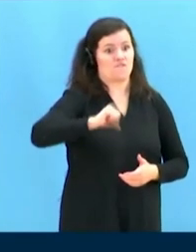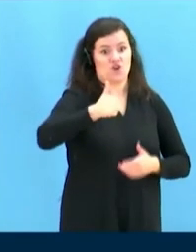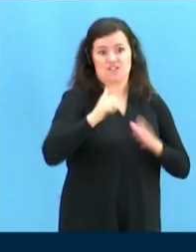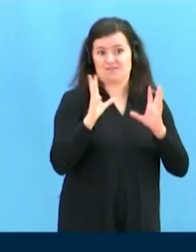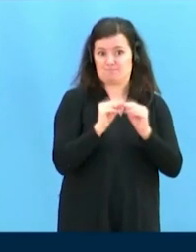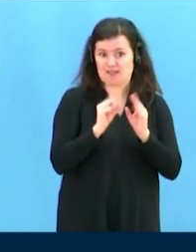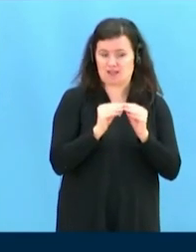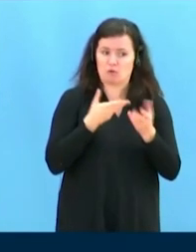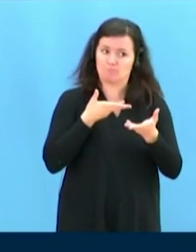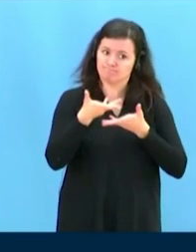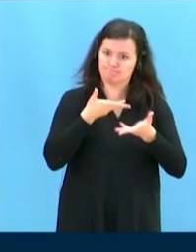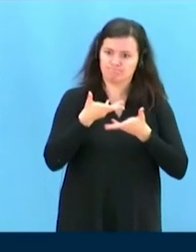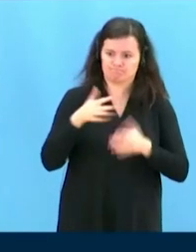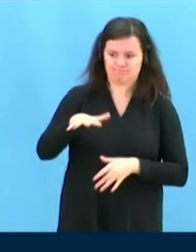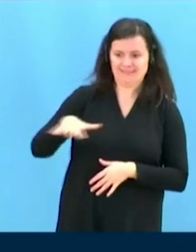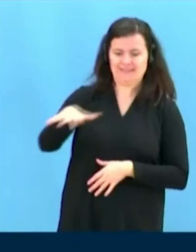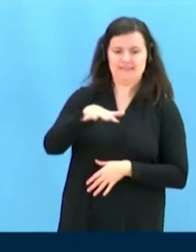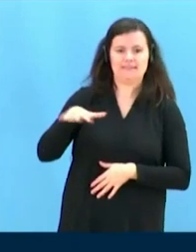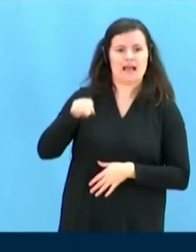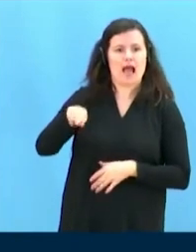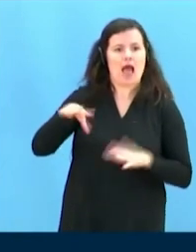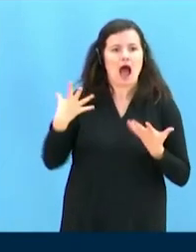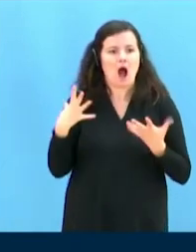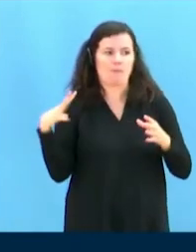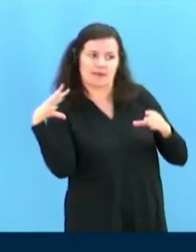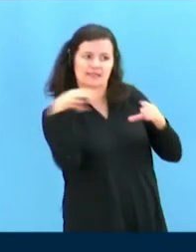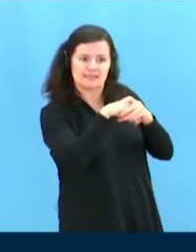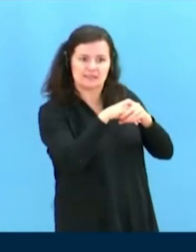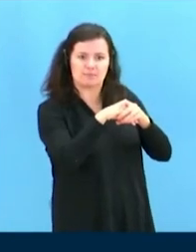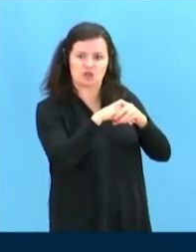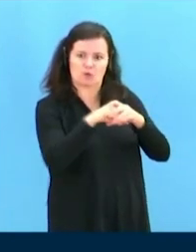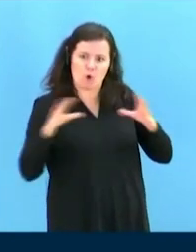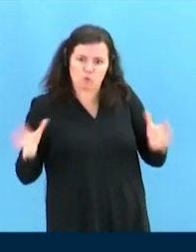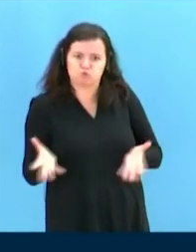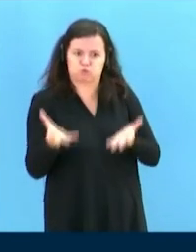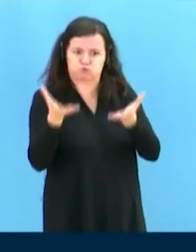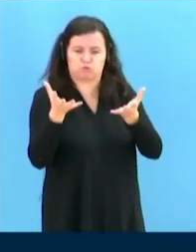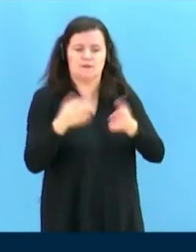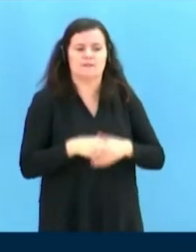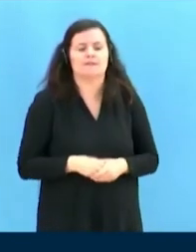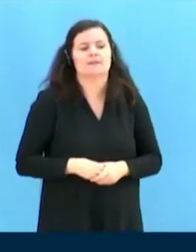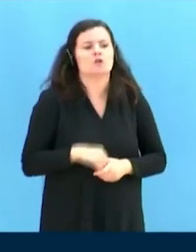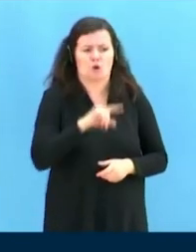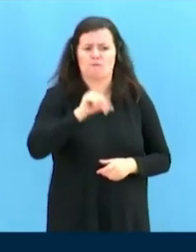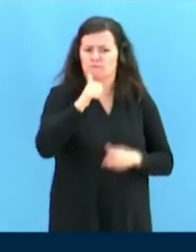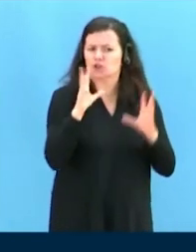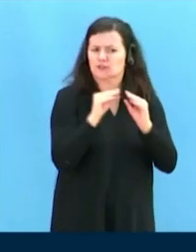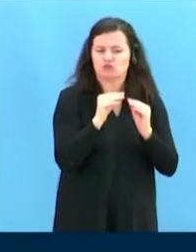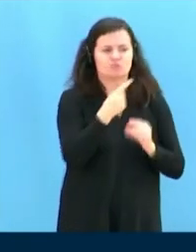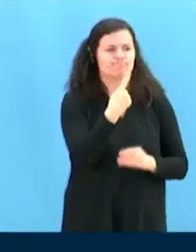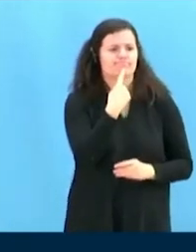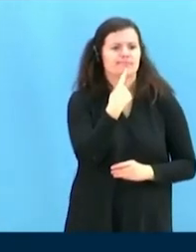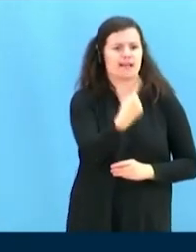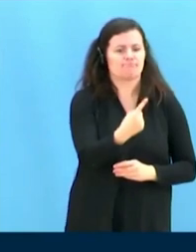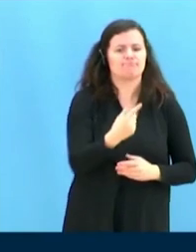peuples autochtones au travail du Conseil des droits de l'homme a compris que les représentants et les institutions des peuples autochtones